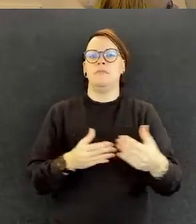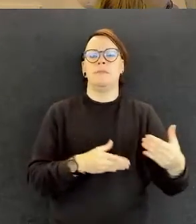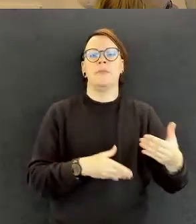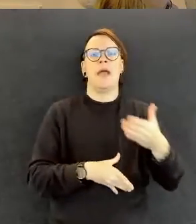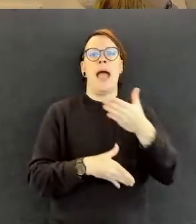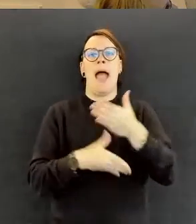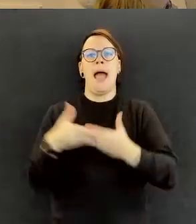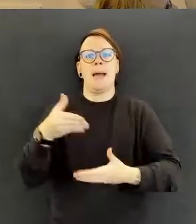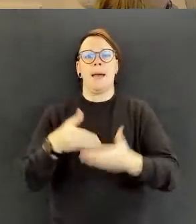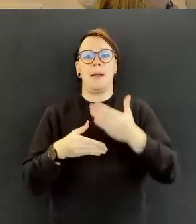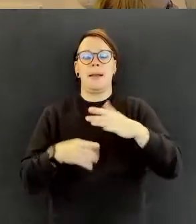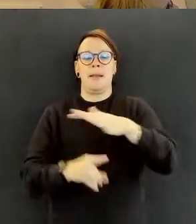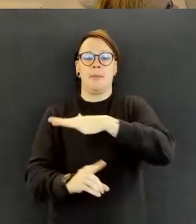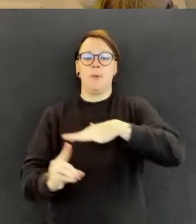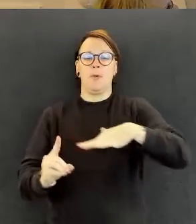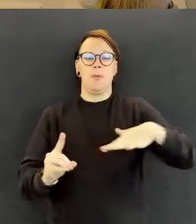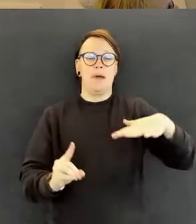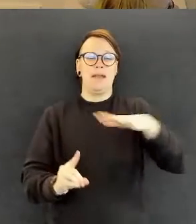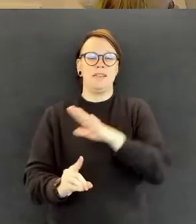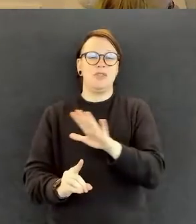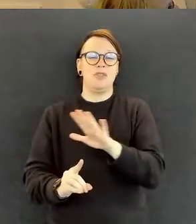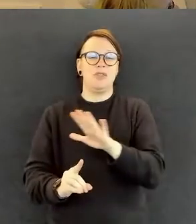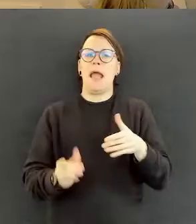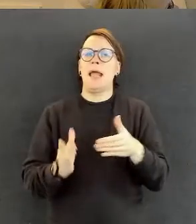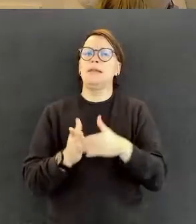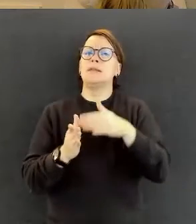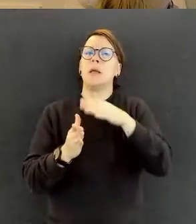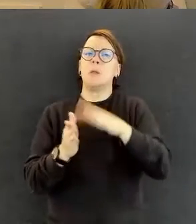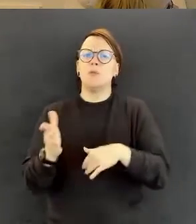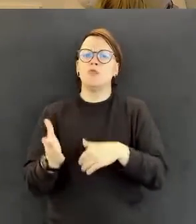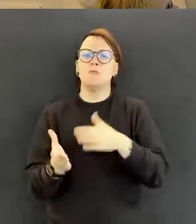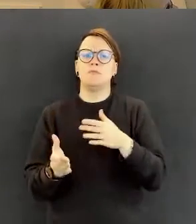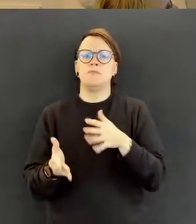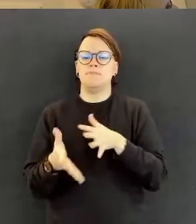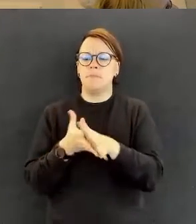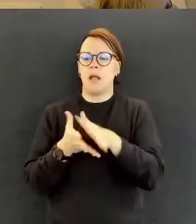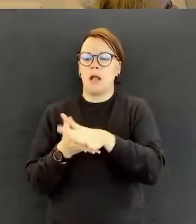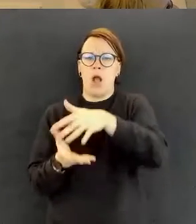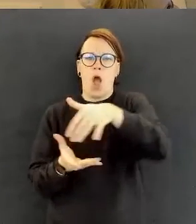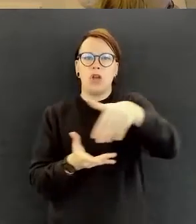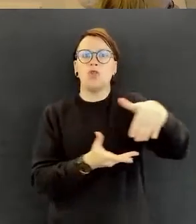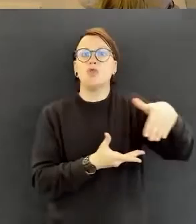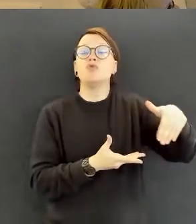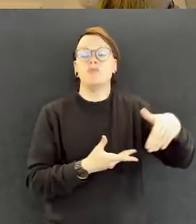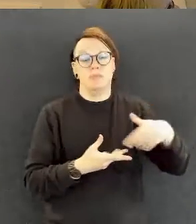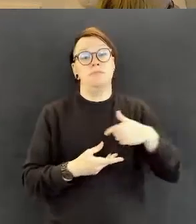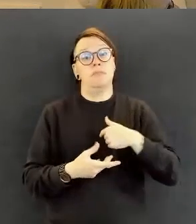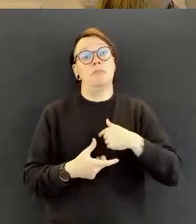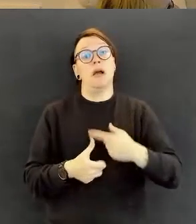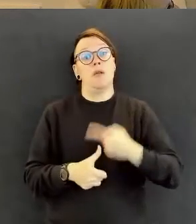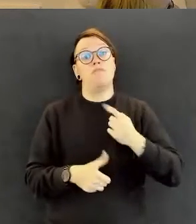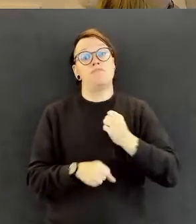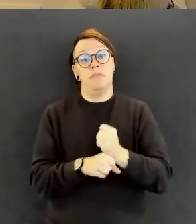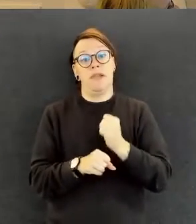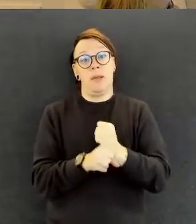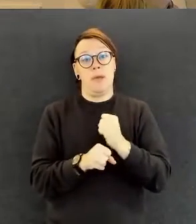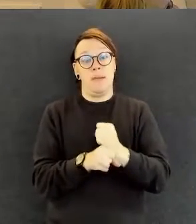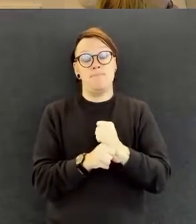esitettyvyyskartoituksia. Ja niitä on nyt sitten tehnyt tässä jonkun vuoden. Ja